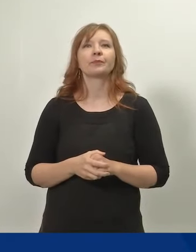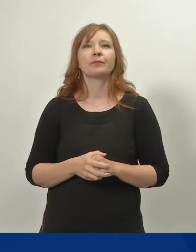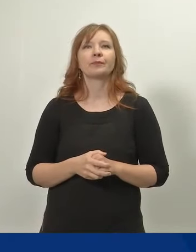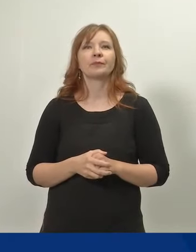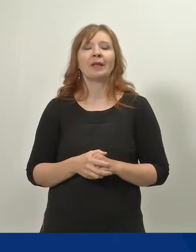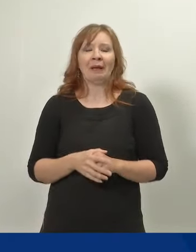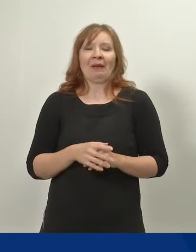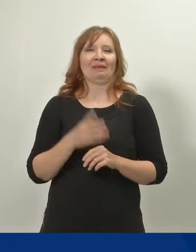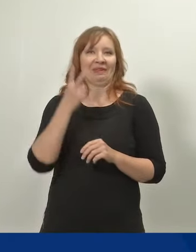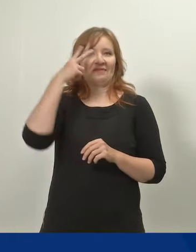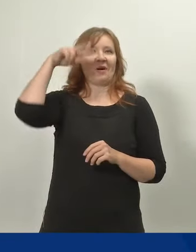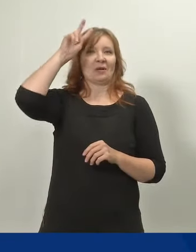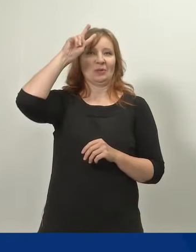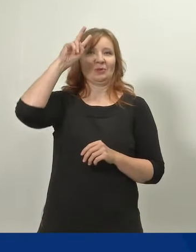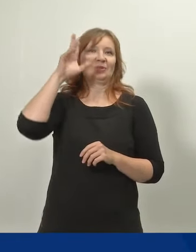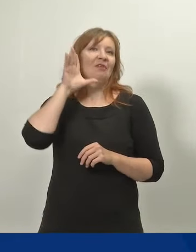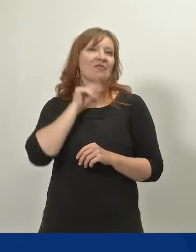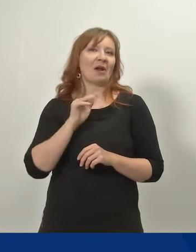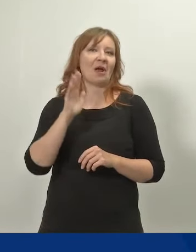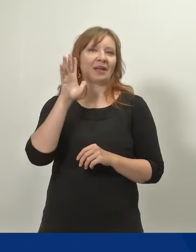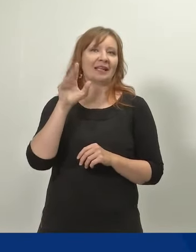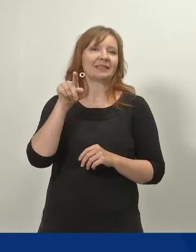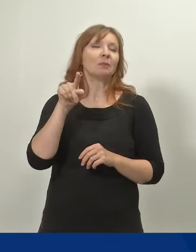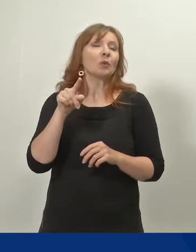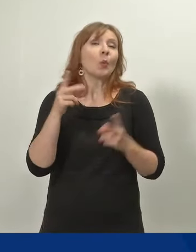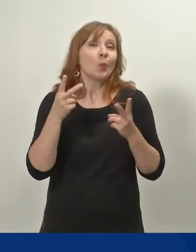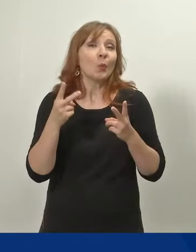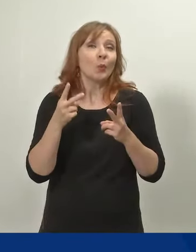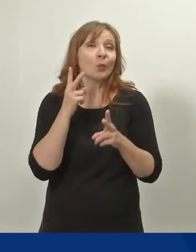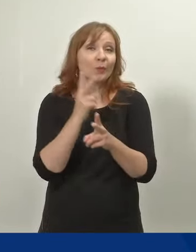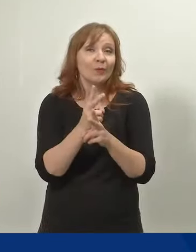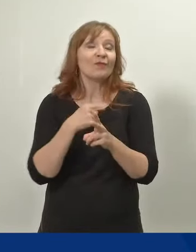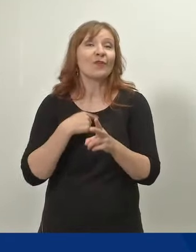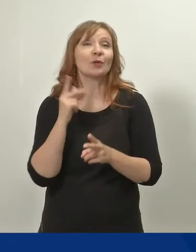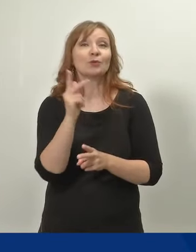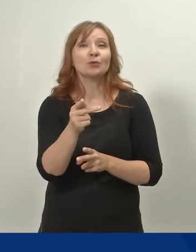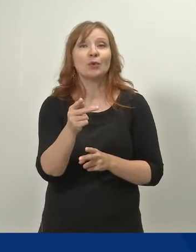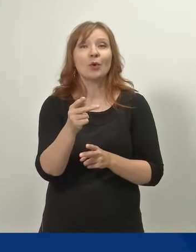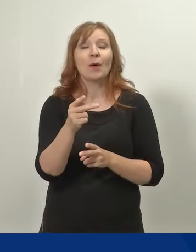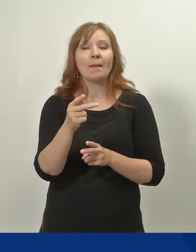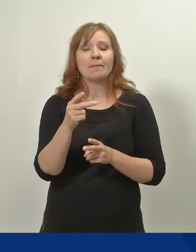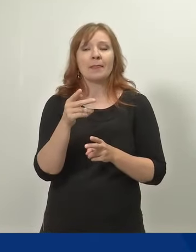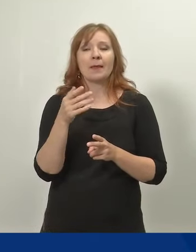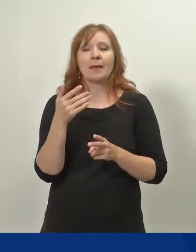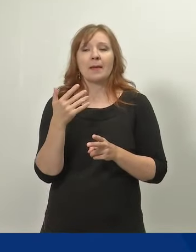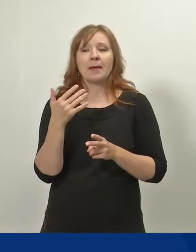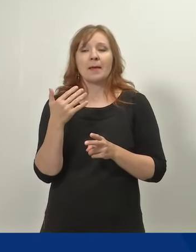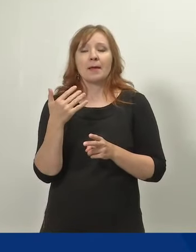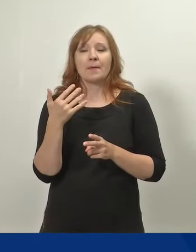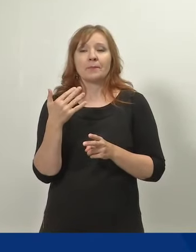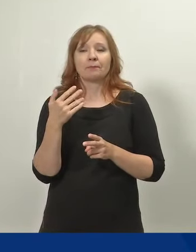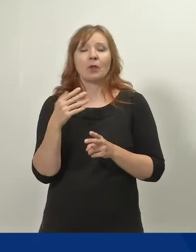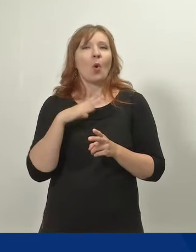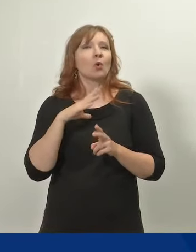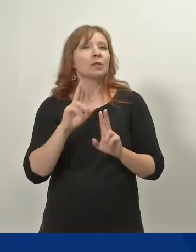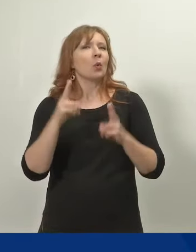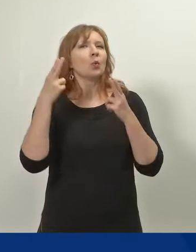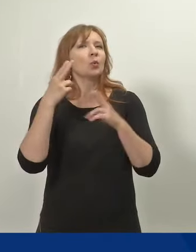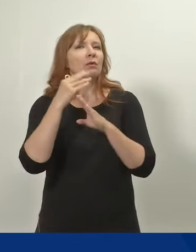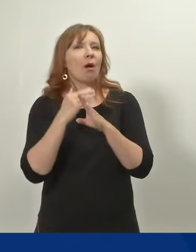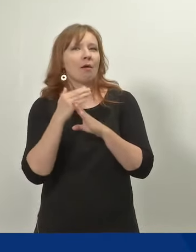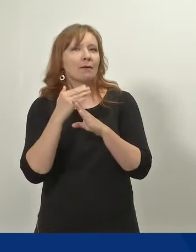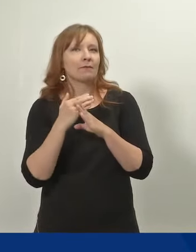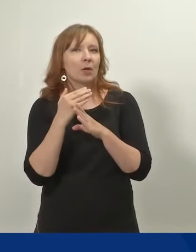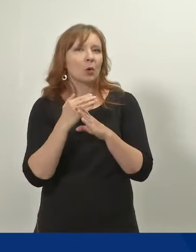Itse asiassa vahingossa tuo vanha käsi, mutta voisin kysyä, että onko tehty uudempaa arviota siitä,